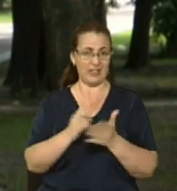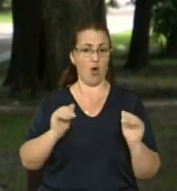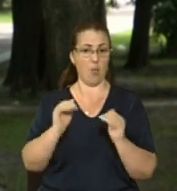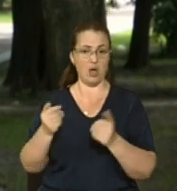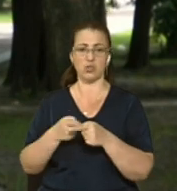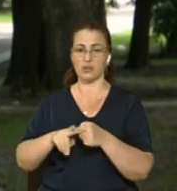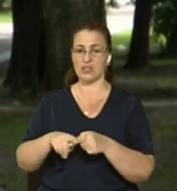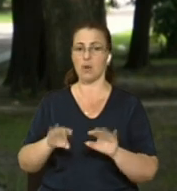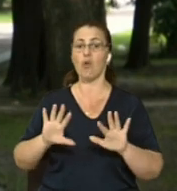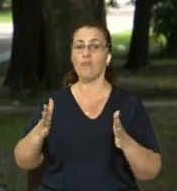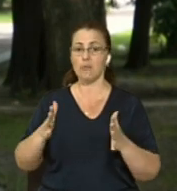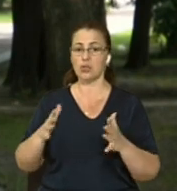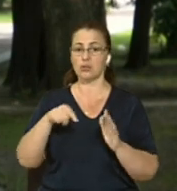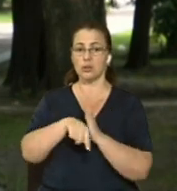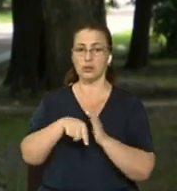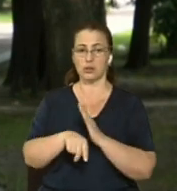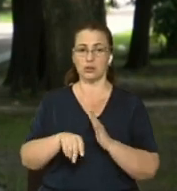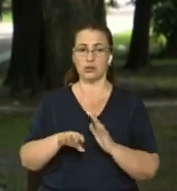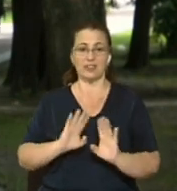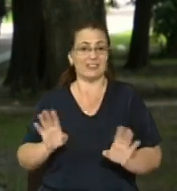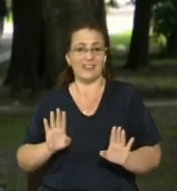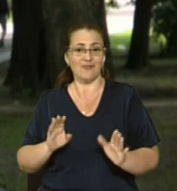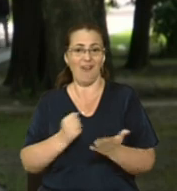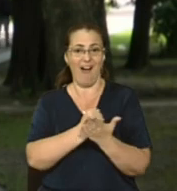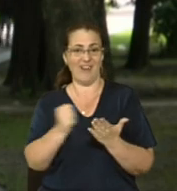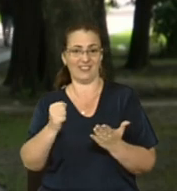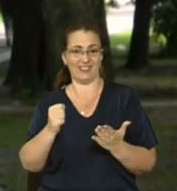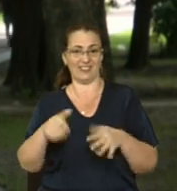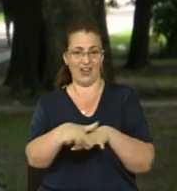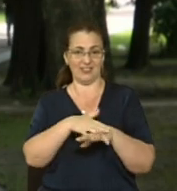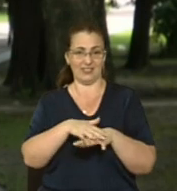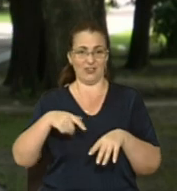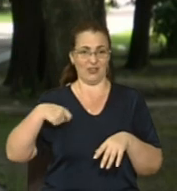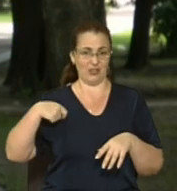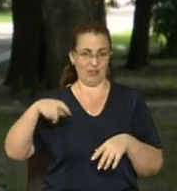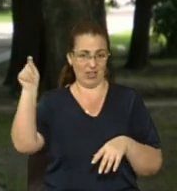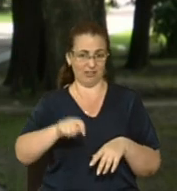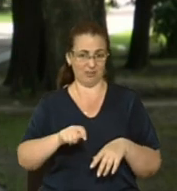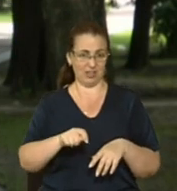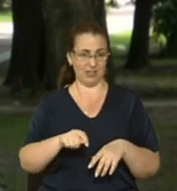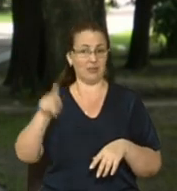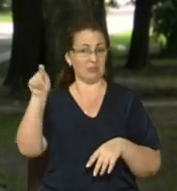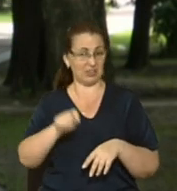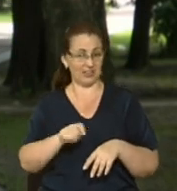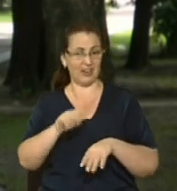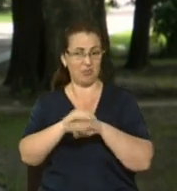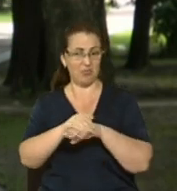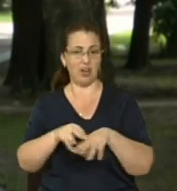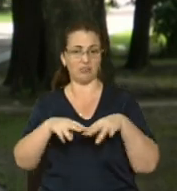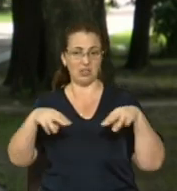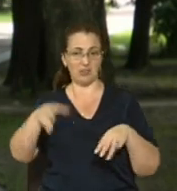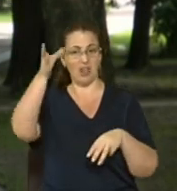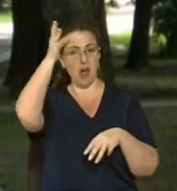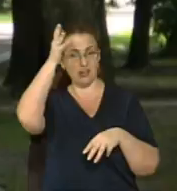даному випадку йшлося не про те, що приїхала кандидат в народні депутати Лілія Гриневич. В першу чергу приїхала міністр освіти і науки